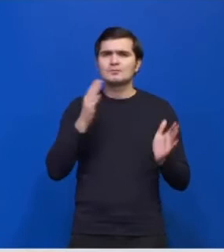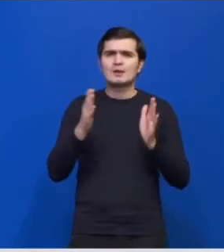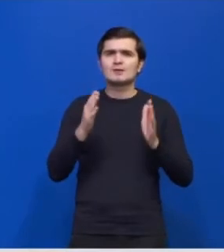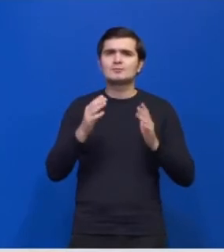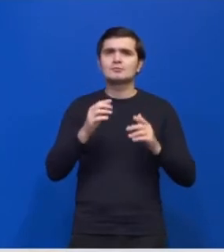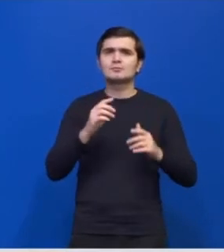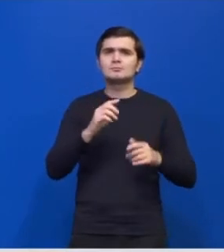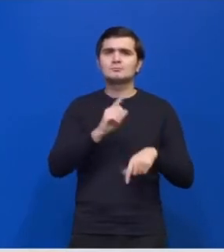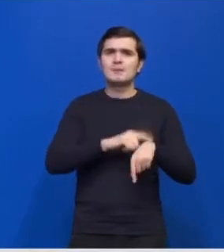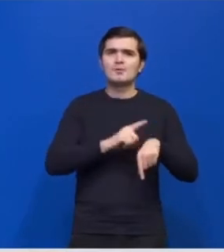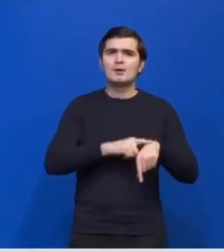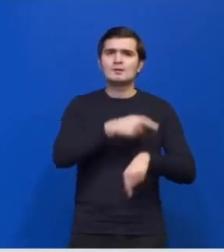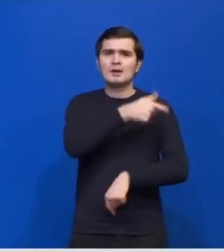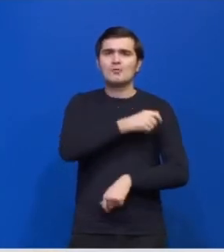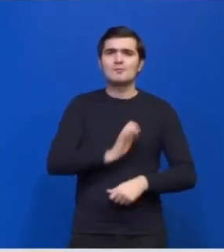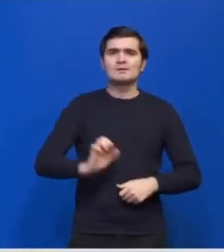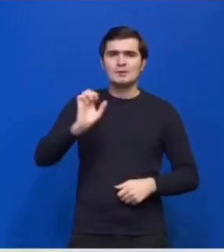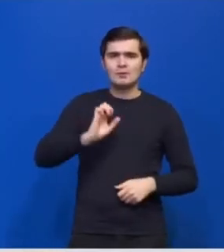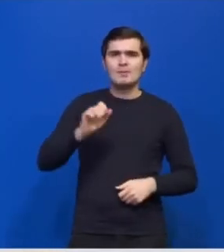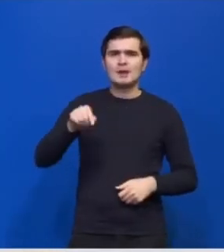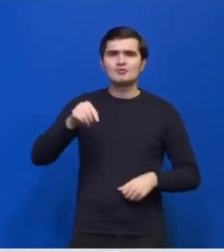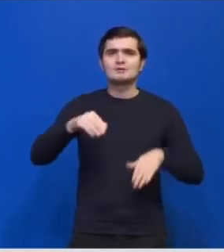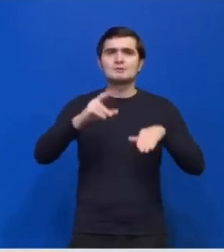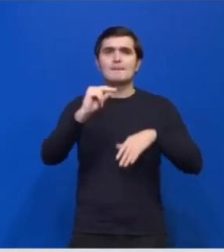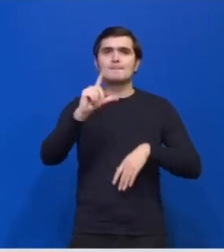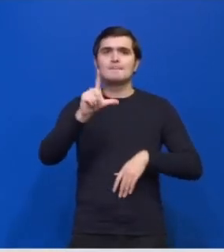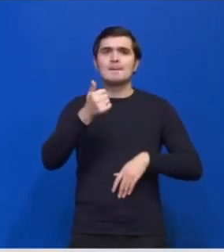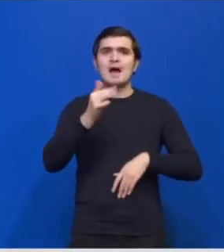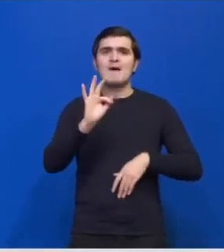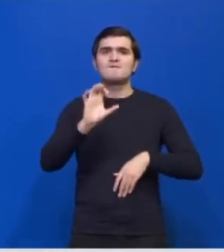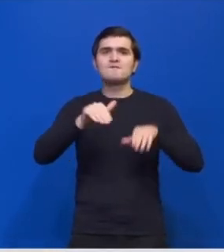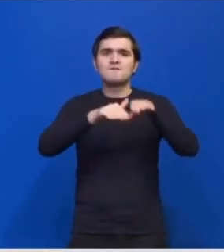Comisia Europeană iar plafoanele au fost ridicate.